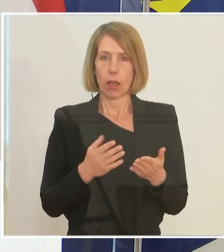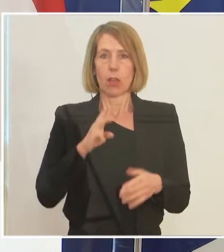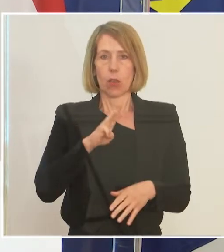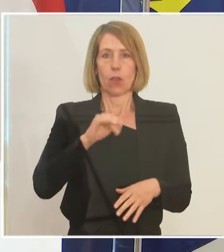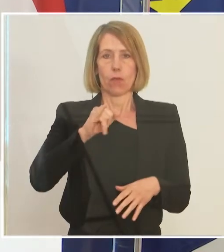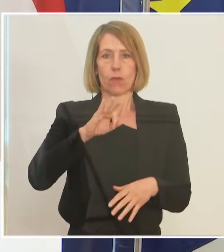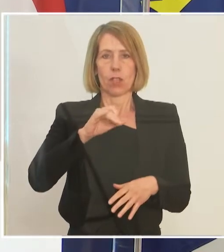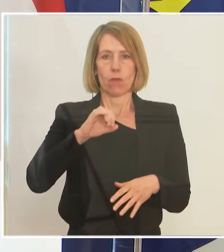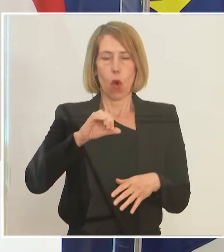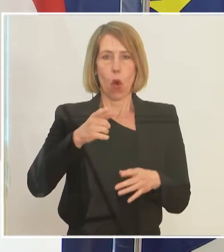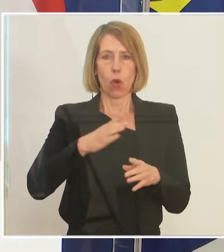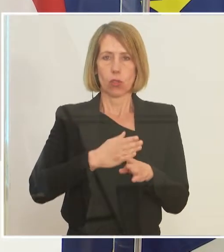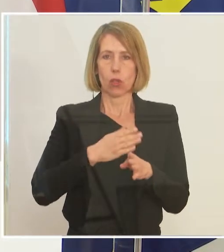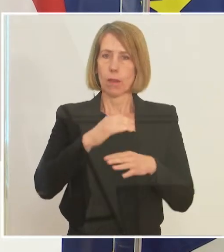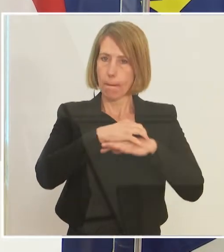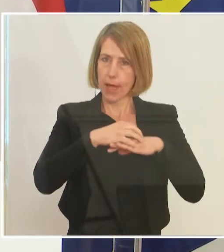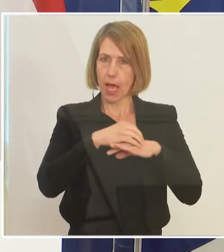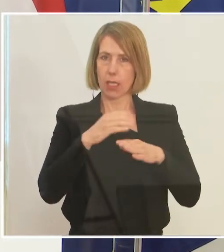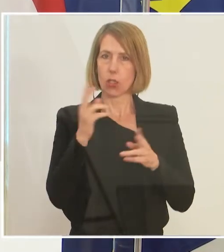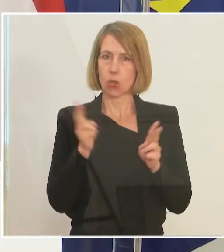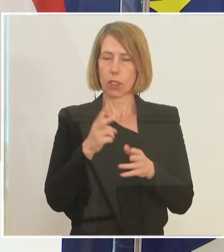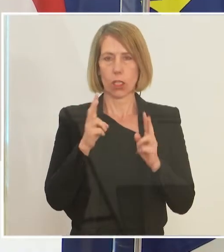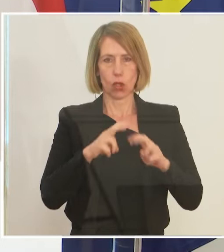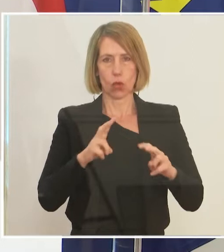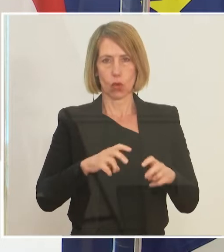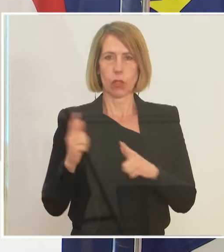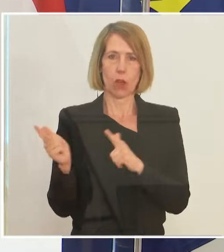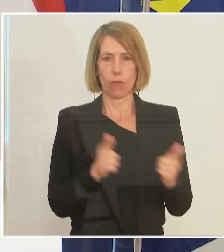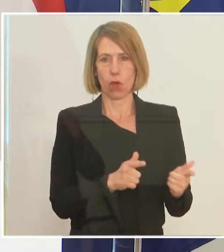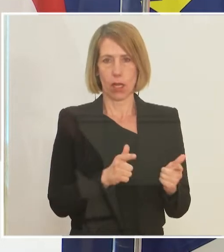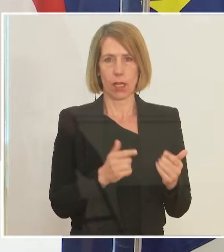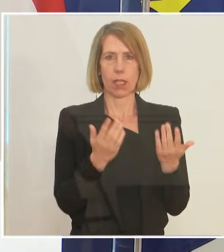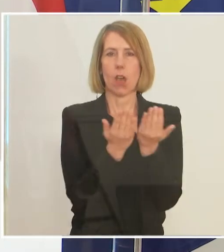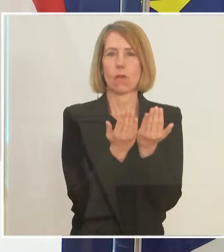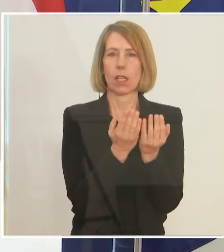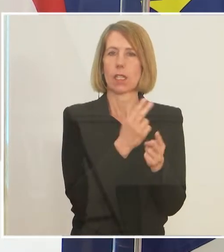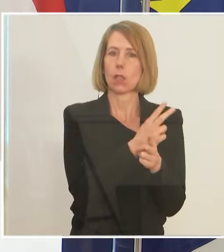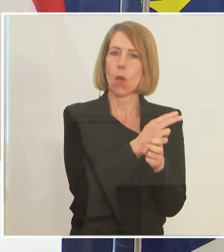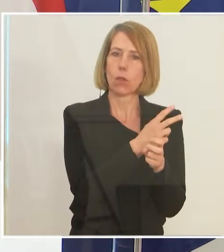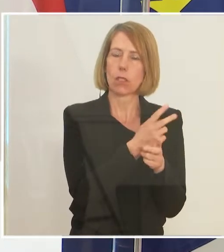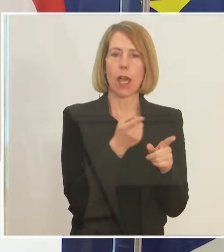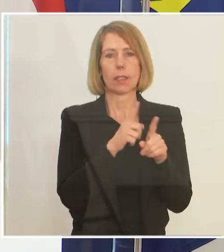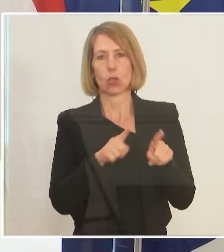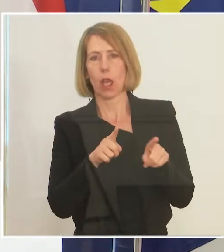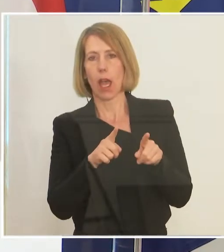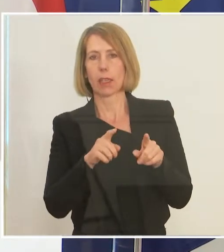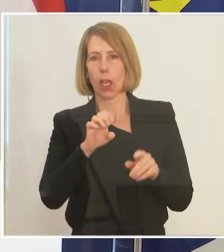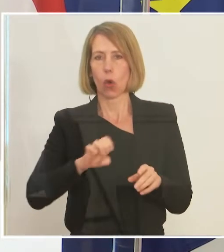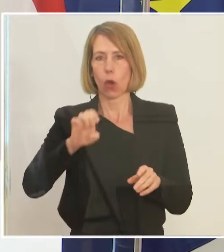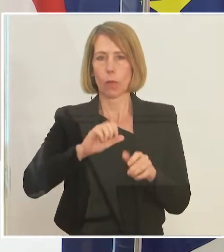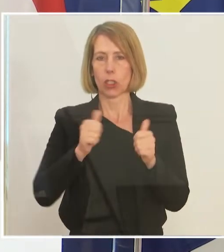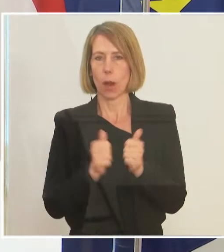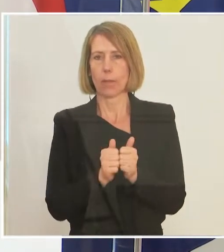März eine Kurzstudie auch dazu vorgelegt, verglichen die Kurzarbeit in Österreich mit anderen Kurzarbeitsmodellen in Europa